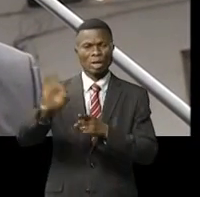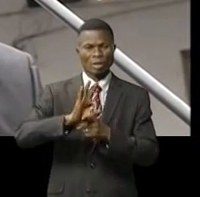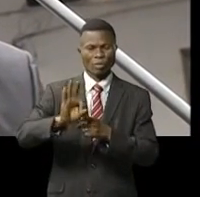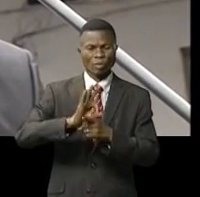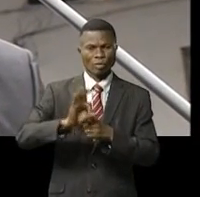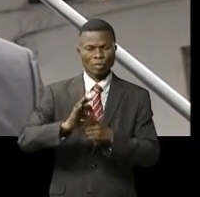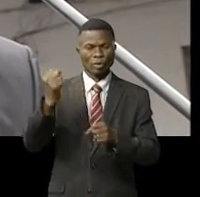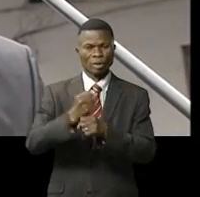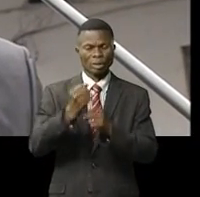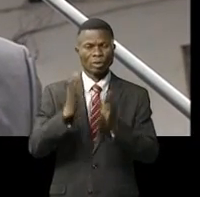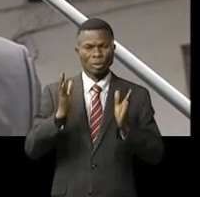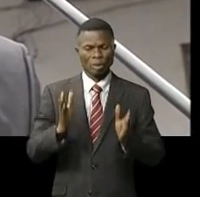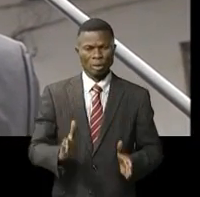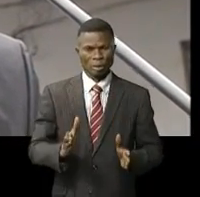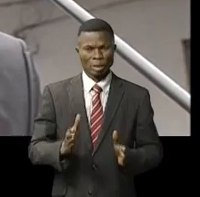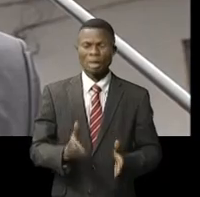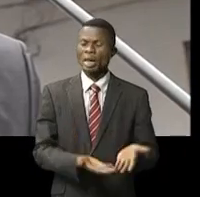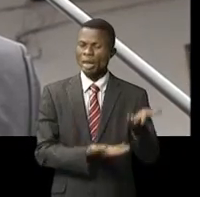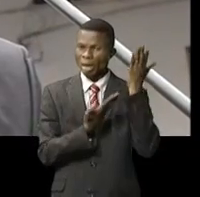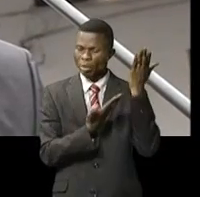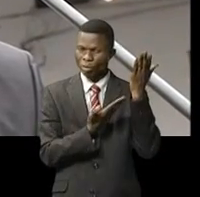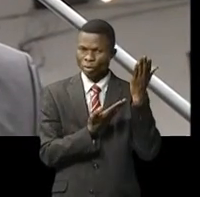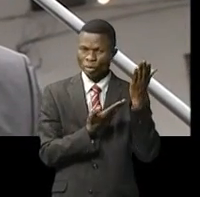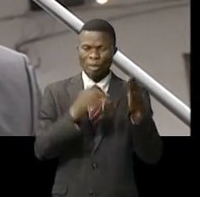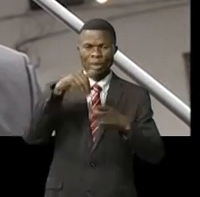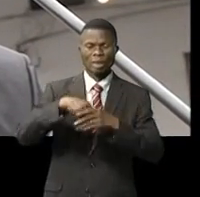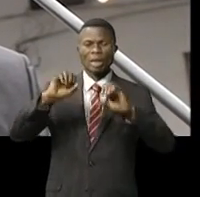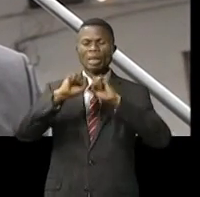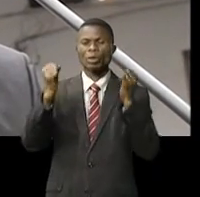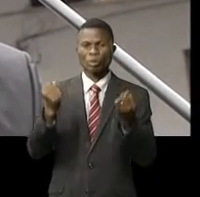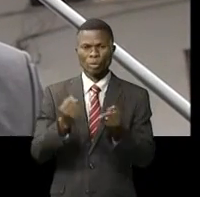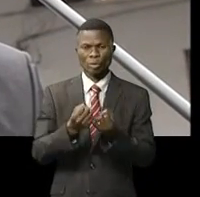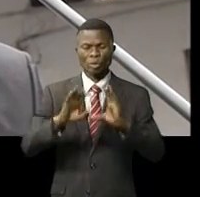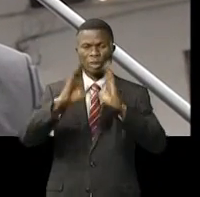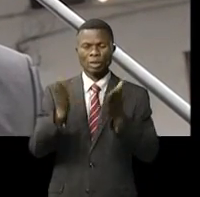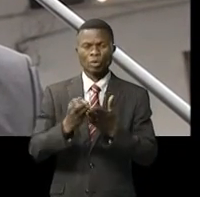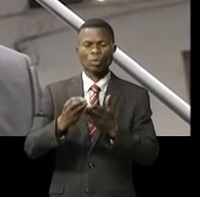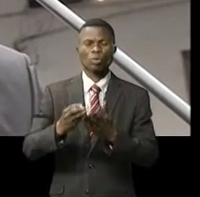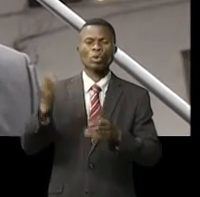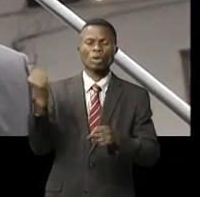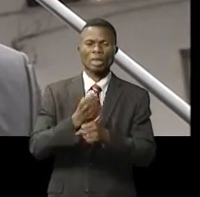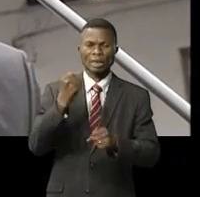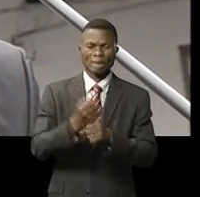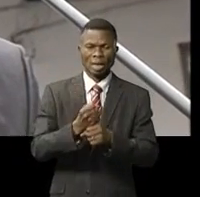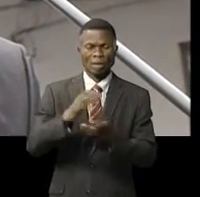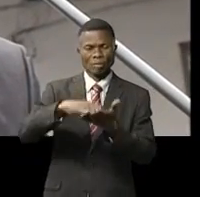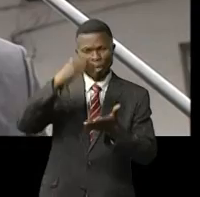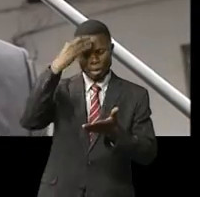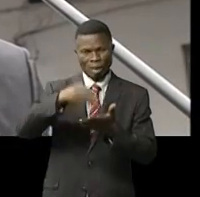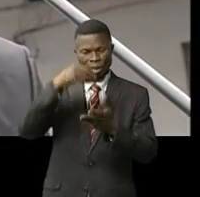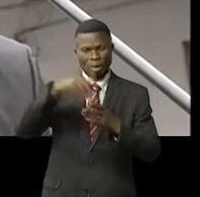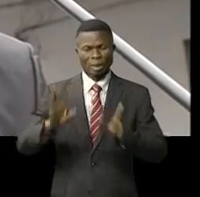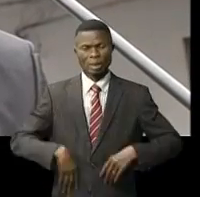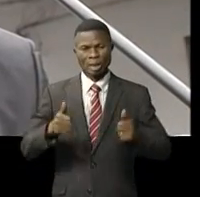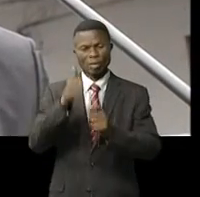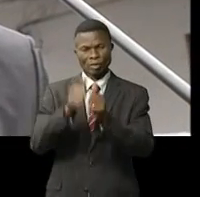professionnelle et l'utilité dans la société de tous les métiers que vous allez accomplir dans la